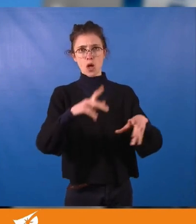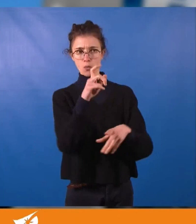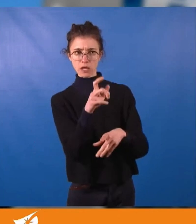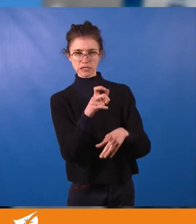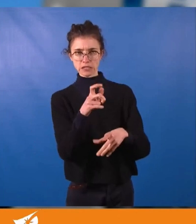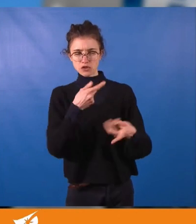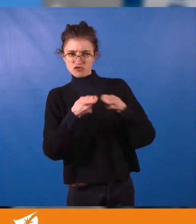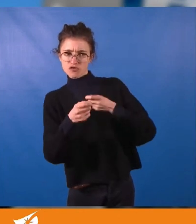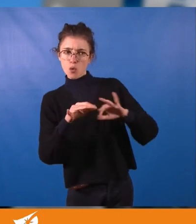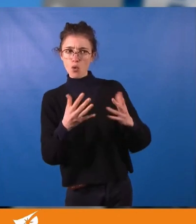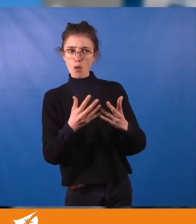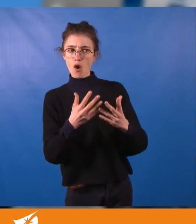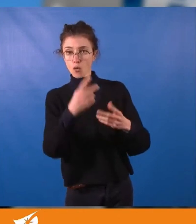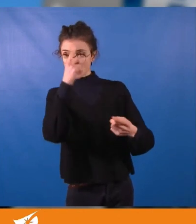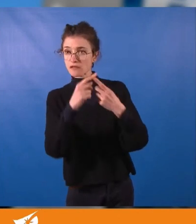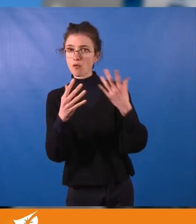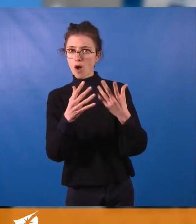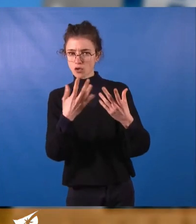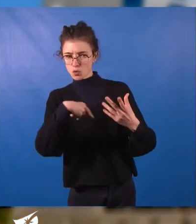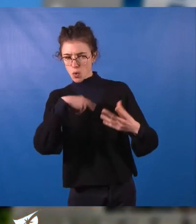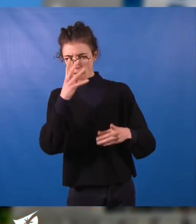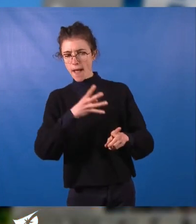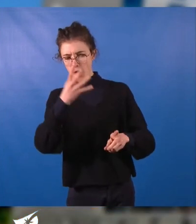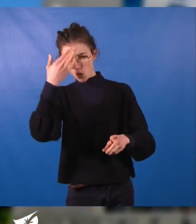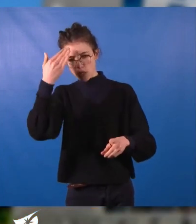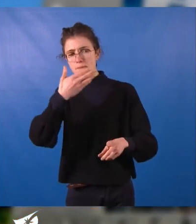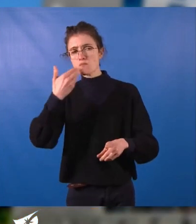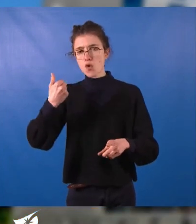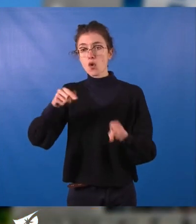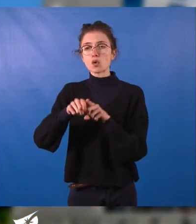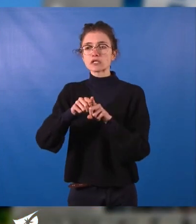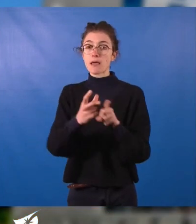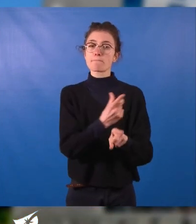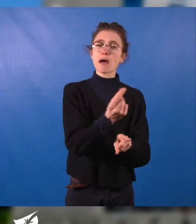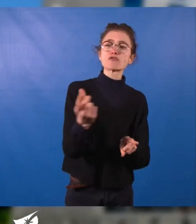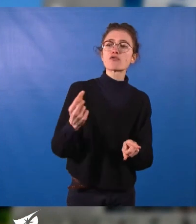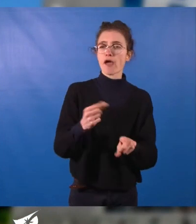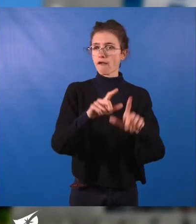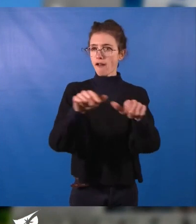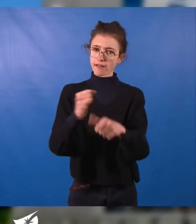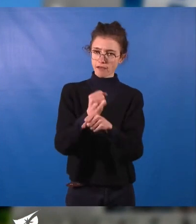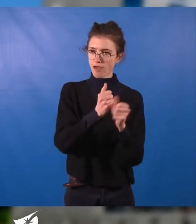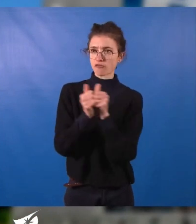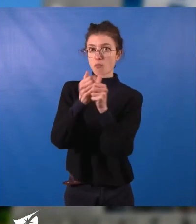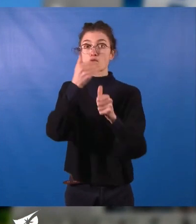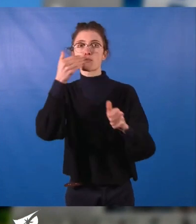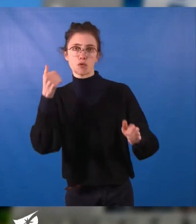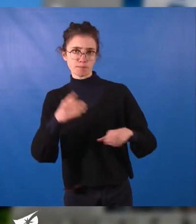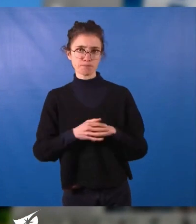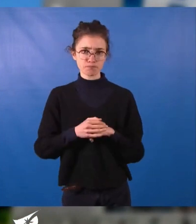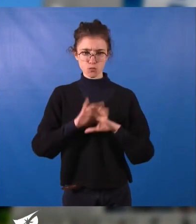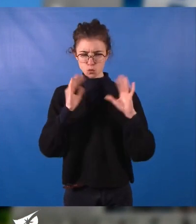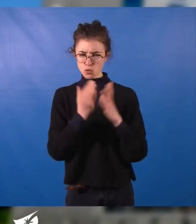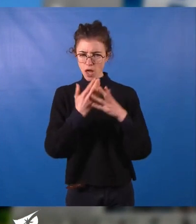en lien avec des partenaires comme l'Agence de l'eau ou les collectivités en amont et en aval de nos cours d'eau. Ces études, ces